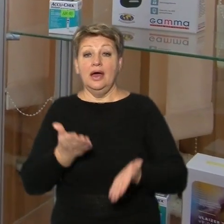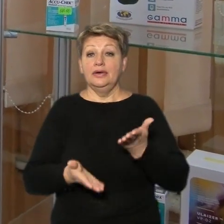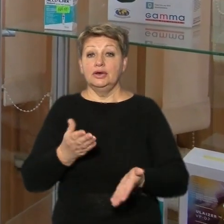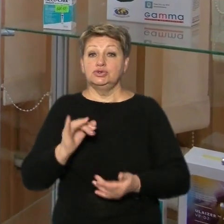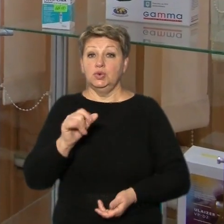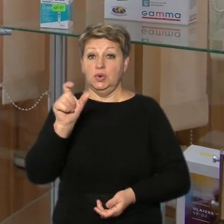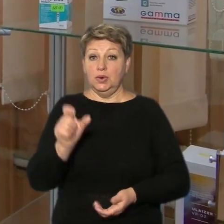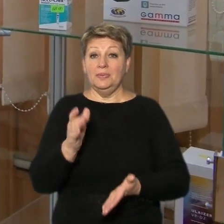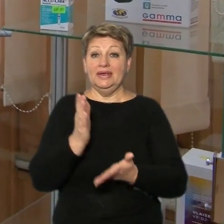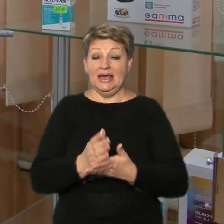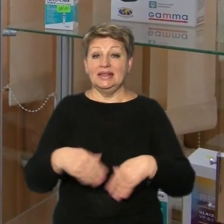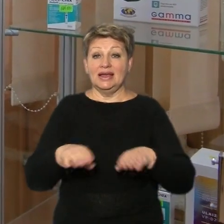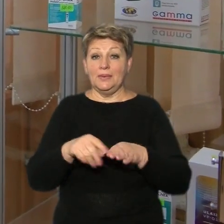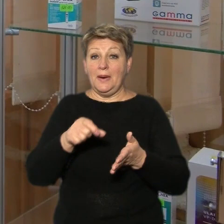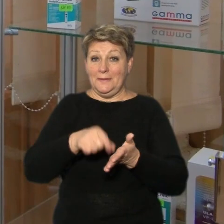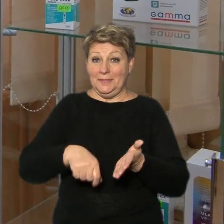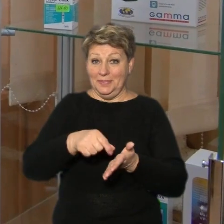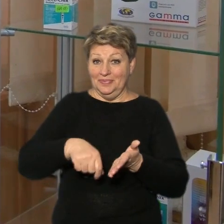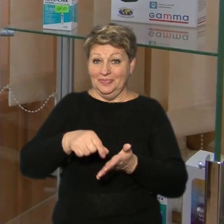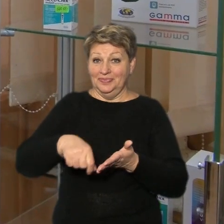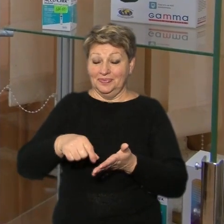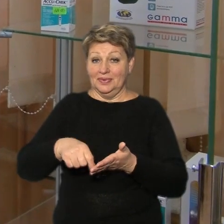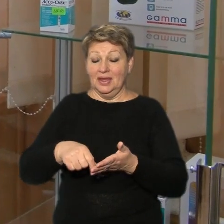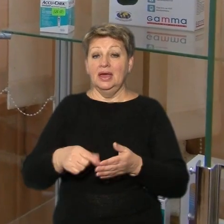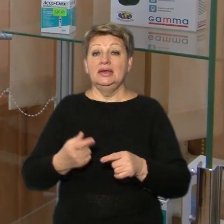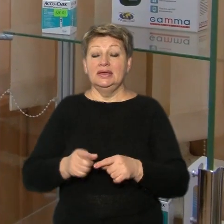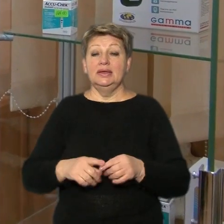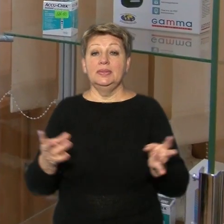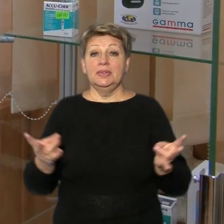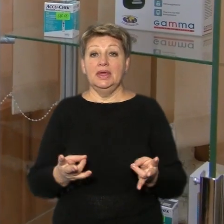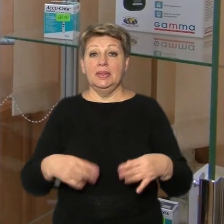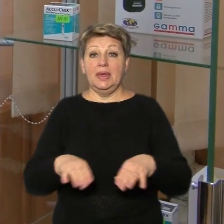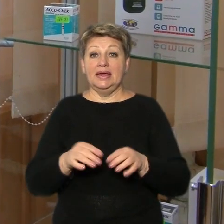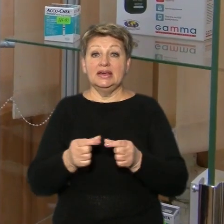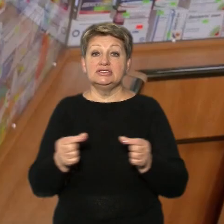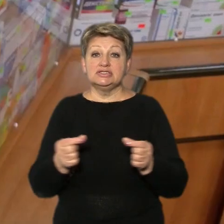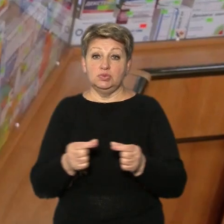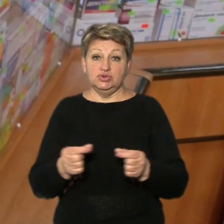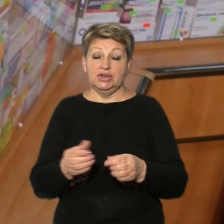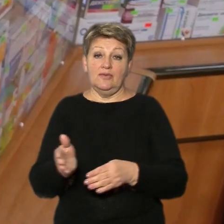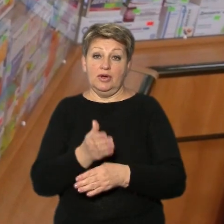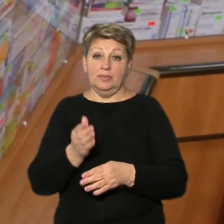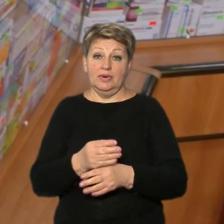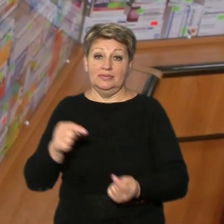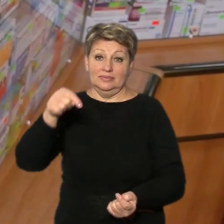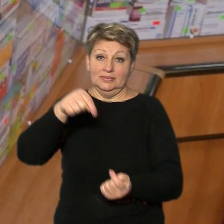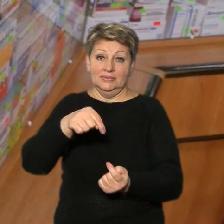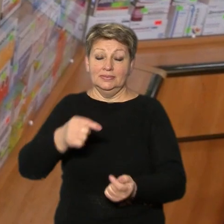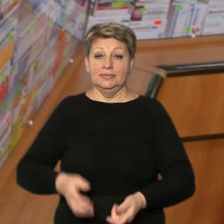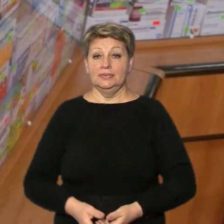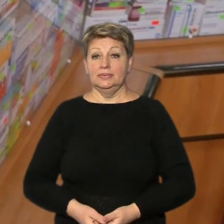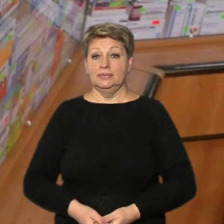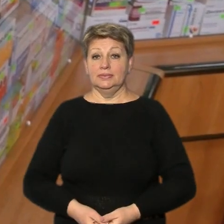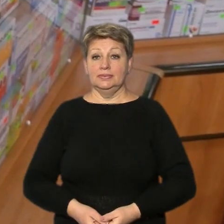глюкометр, то до нього і потрібні тільки такі рідні тест смужки того ж виробника. Анастасія Кашиїд, Федір